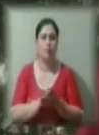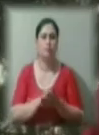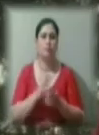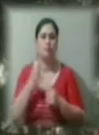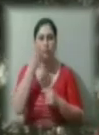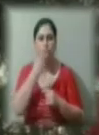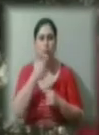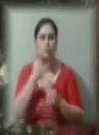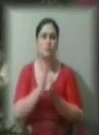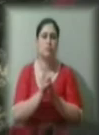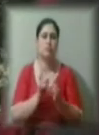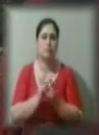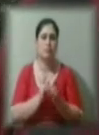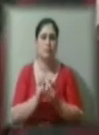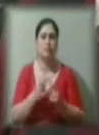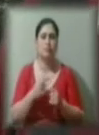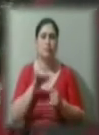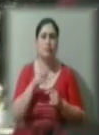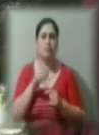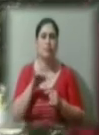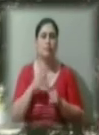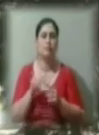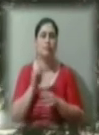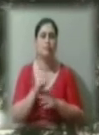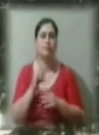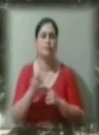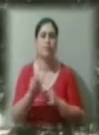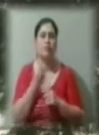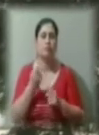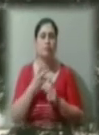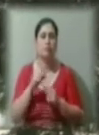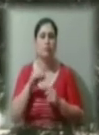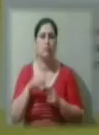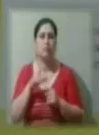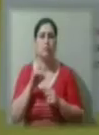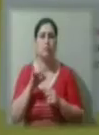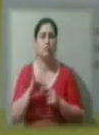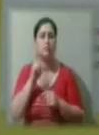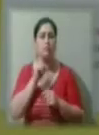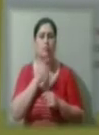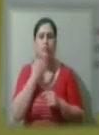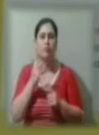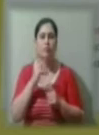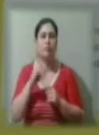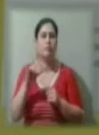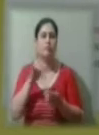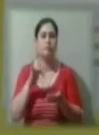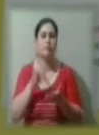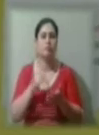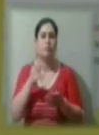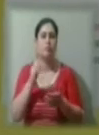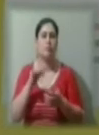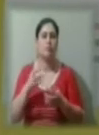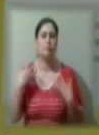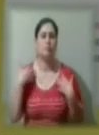Юрій Ромоскевич додає, в області тестів на коронавірус немає. Вони всі у Центрі громадського здоров'я в Києві.